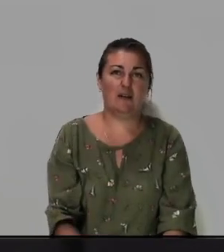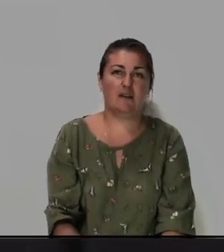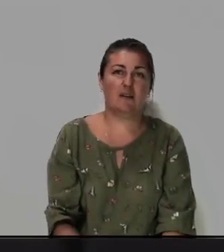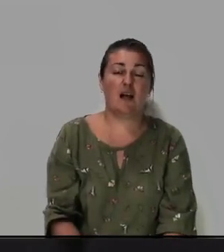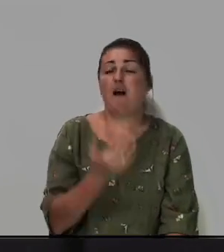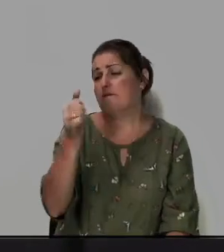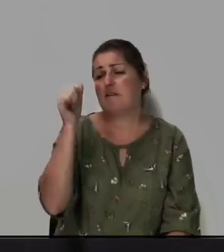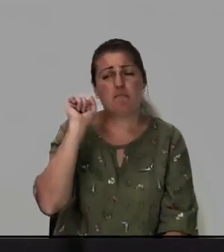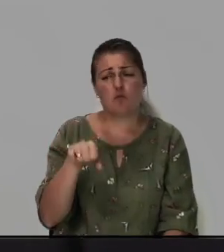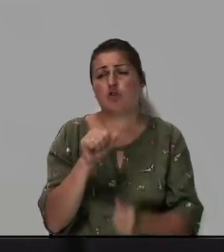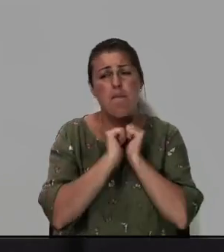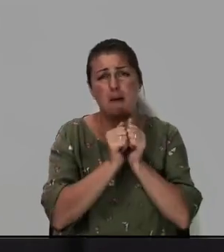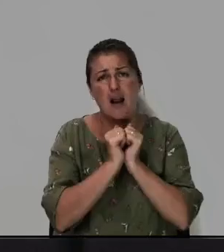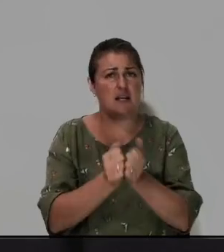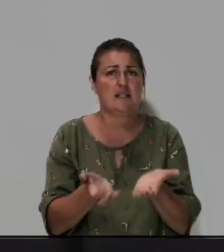Вы можете молиться.